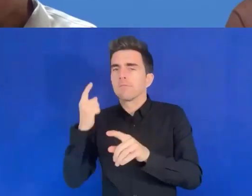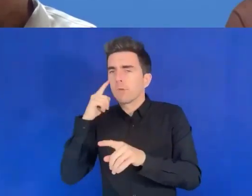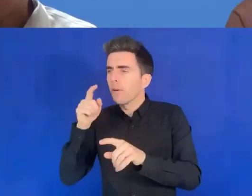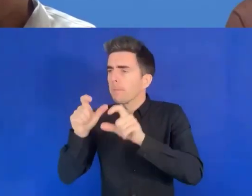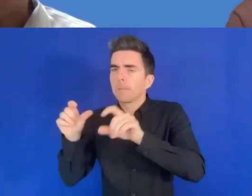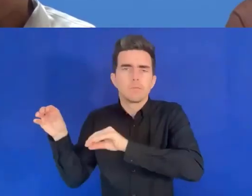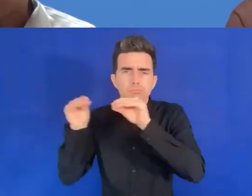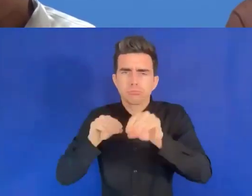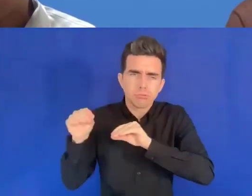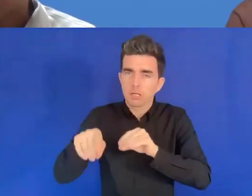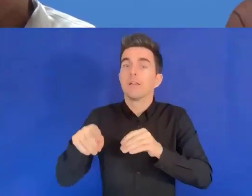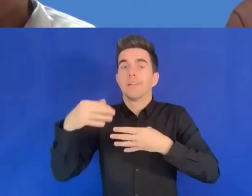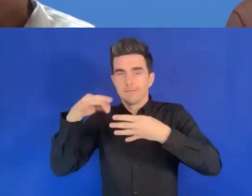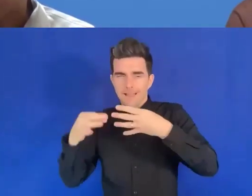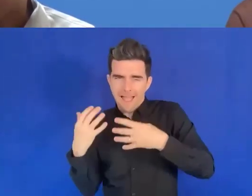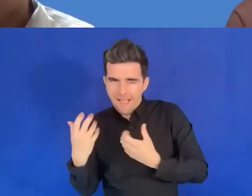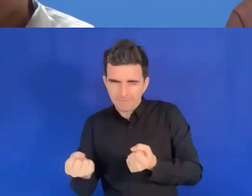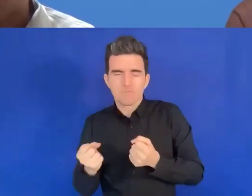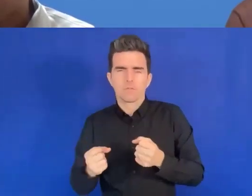climat.